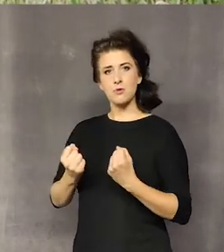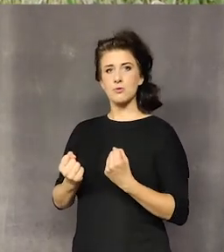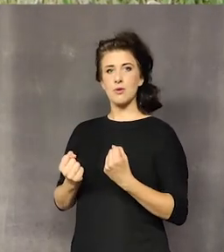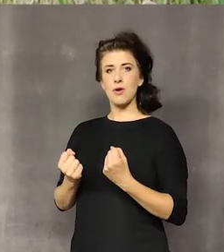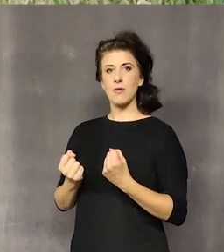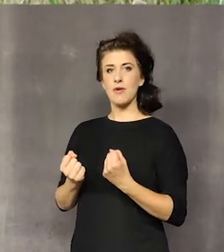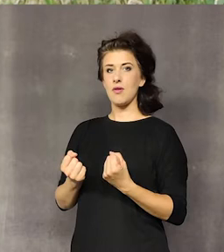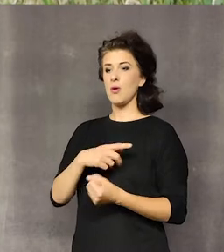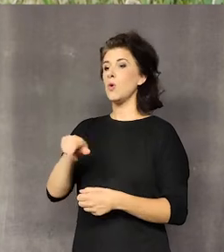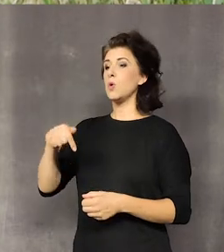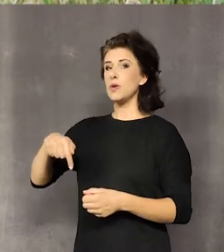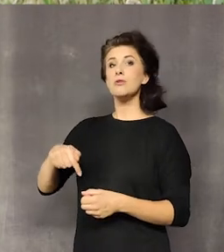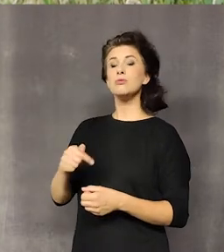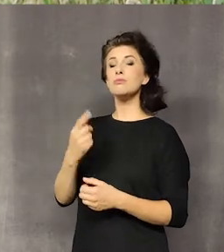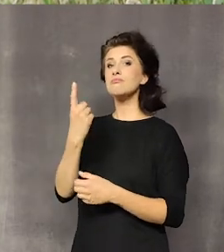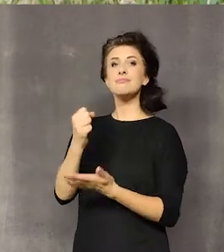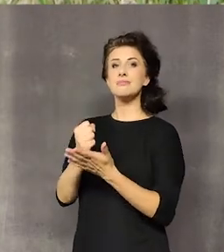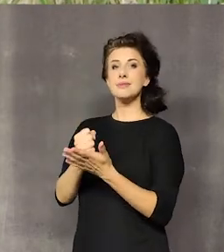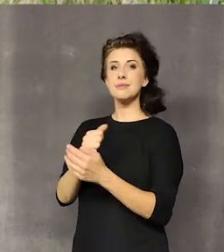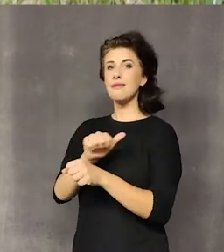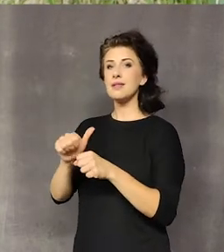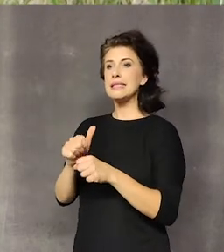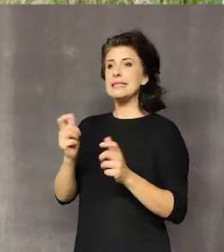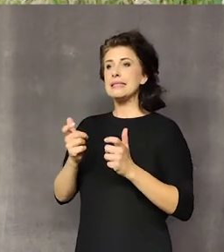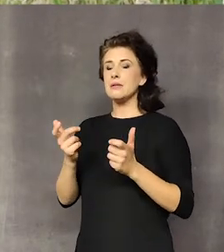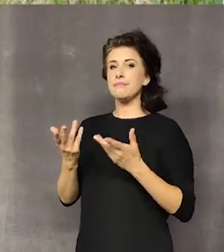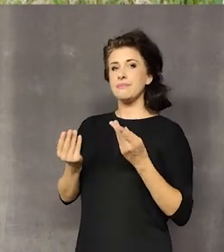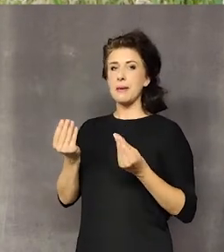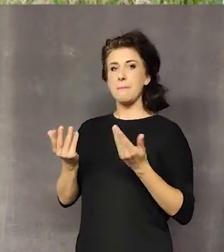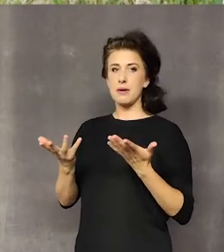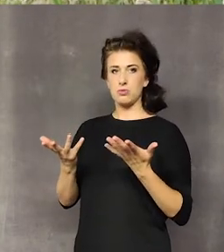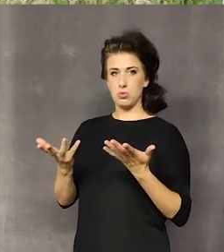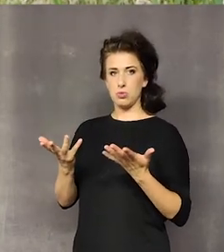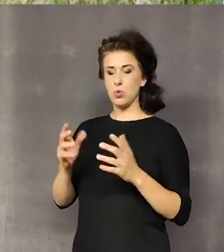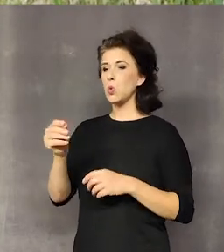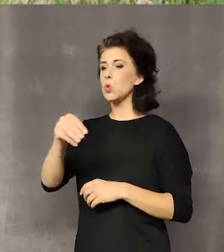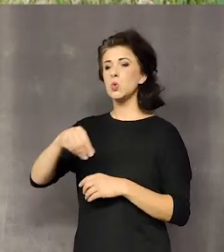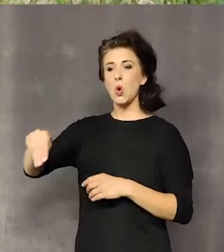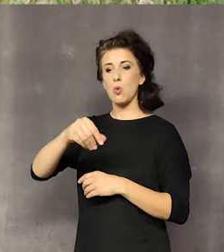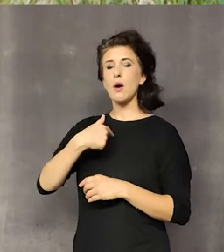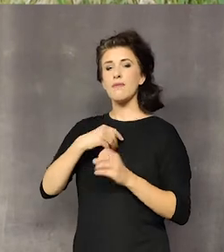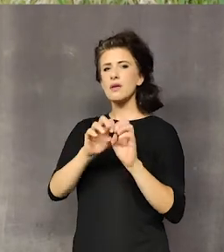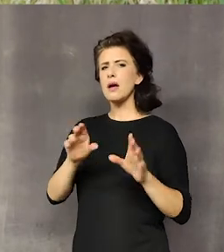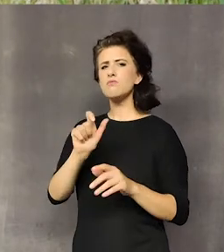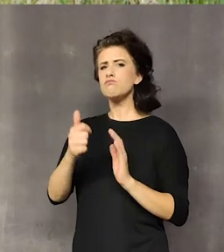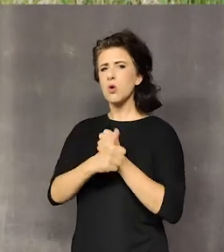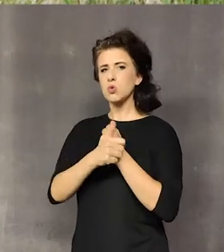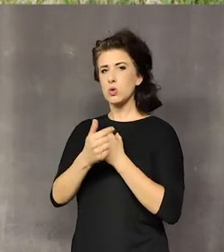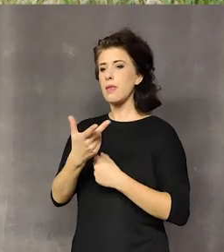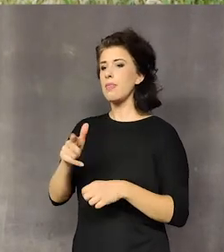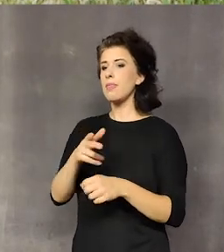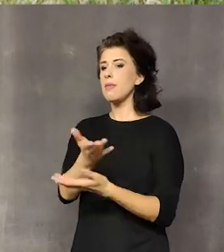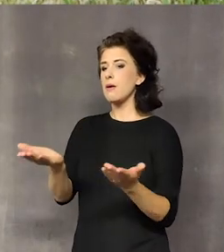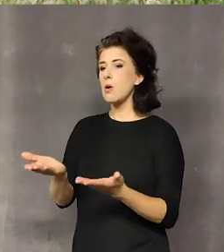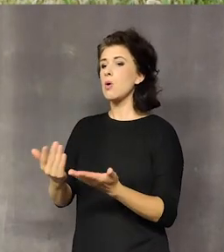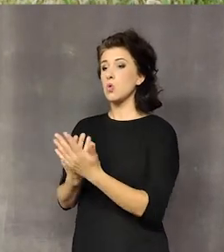Tylko, że u nas jest jeszcze jedna rzecz trochę taka niebezpieczna, jeśli chodzi o zioła. Powiem wam dlaczego. Niektóre rośliny